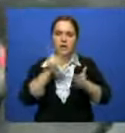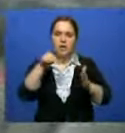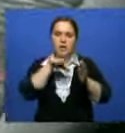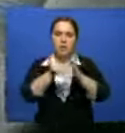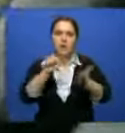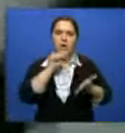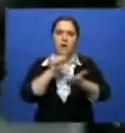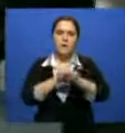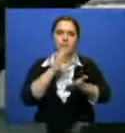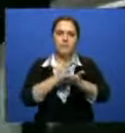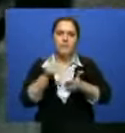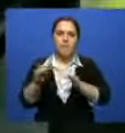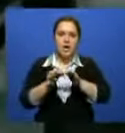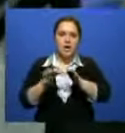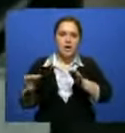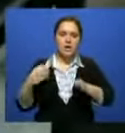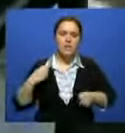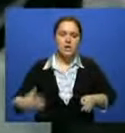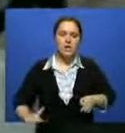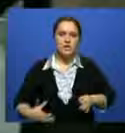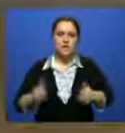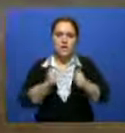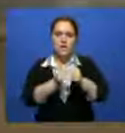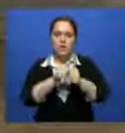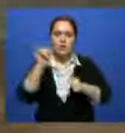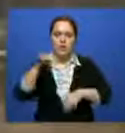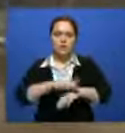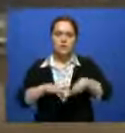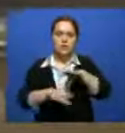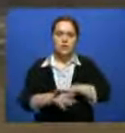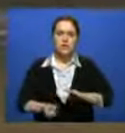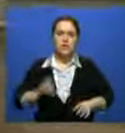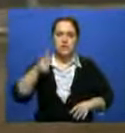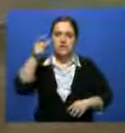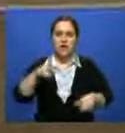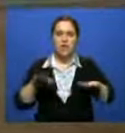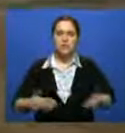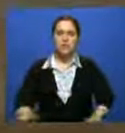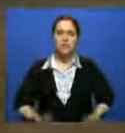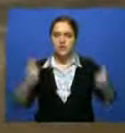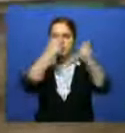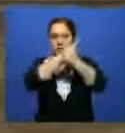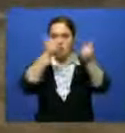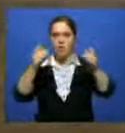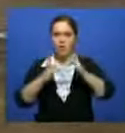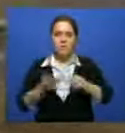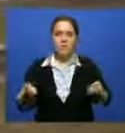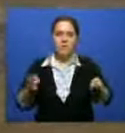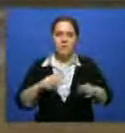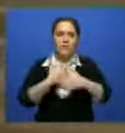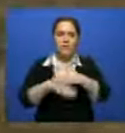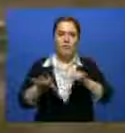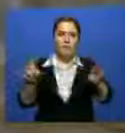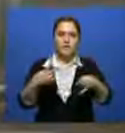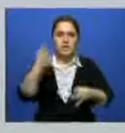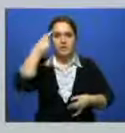коммунные Дамартен-Ангаэль в пригороде Парижа. У них в заложниках несколько человек. Местных жителей просят не выходить из